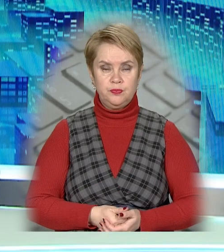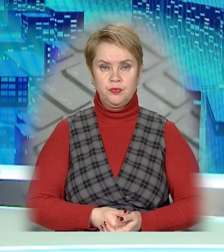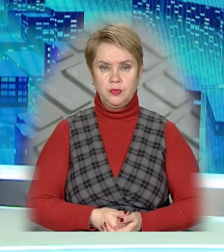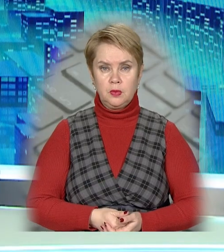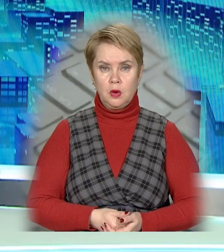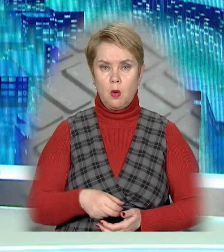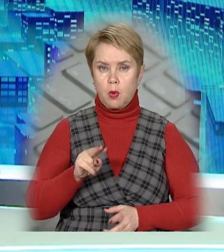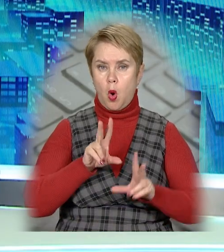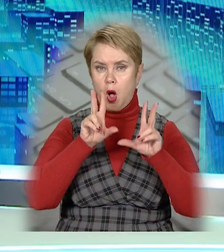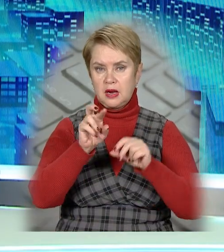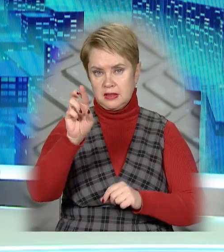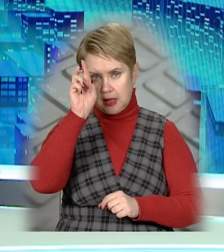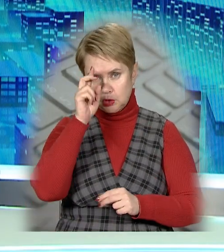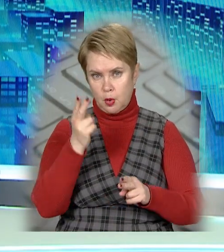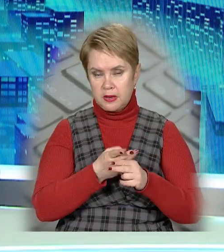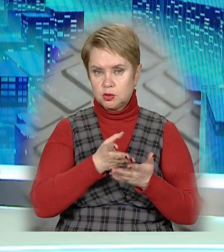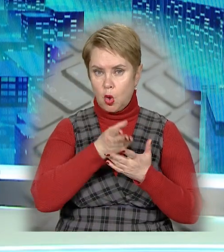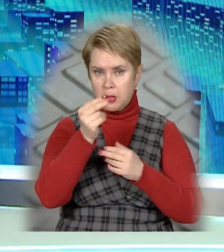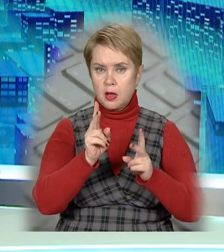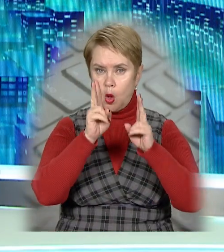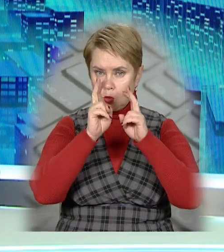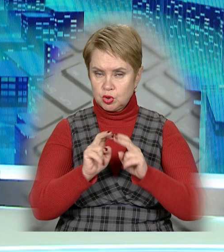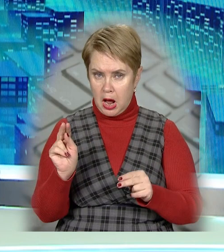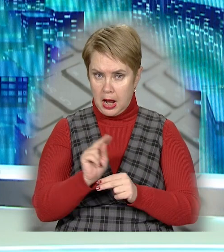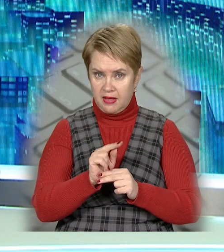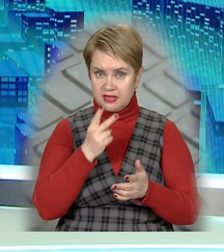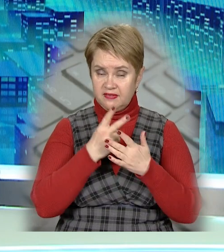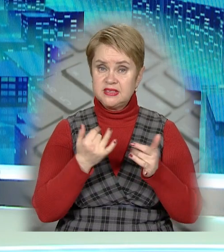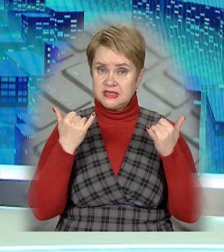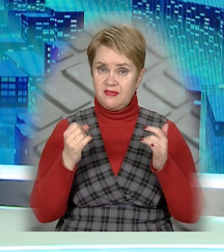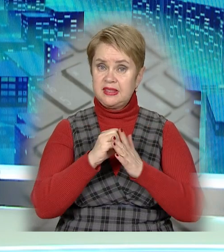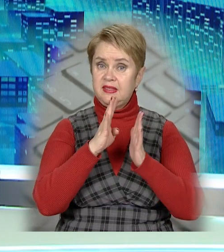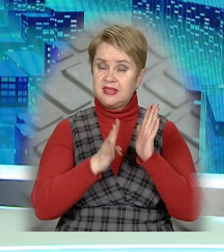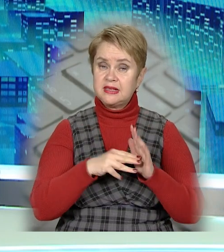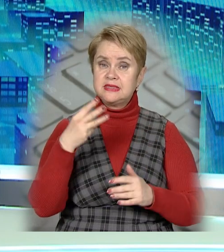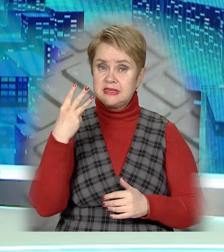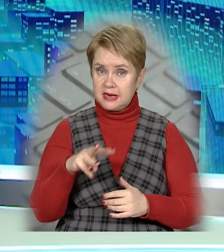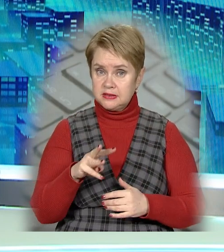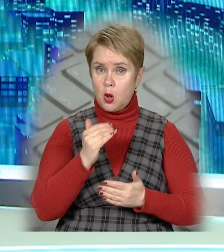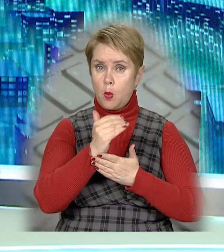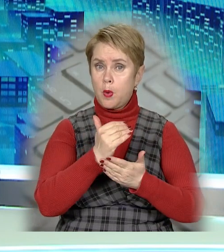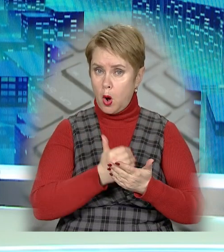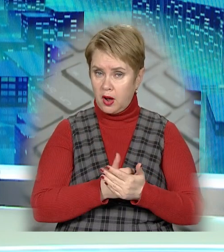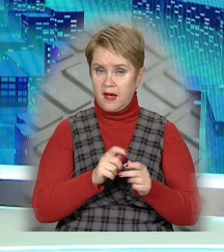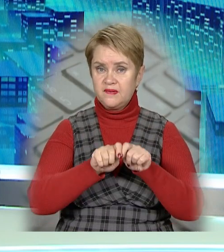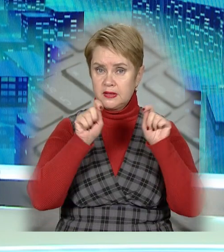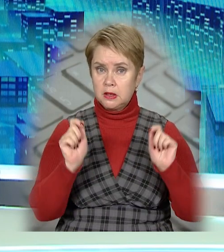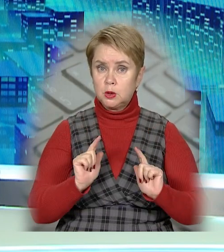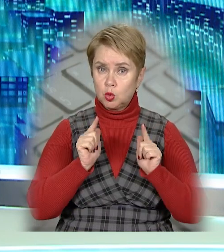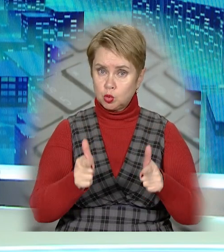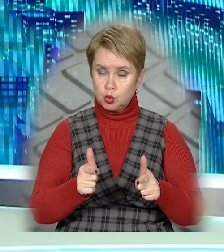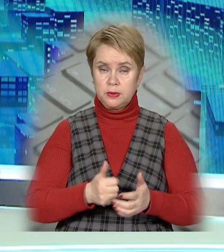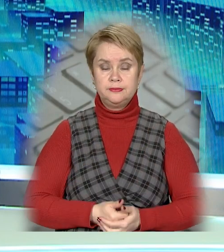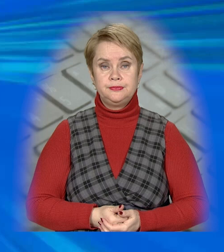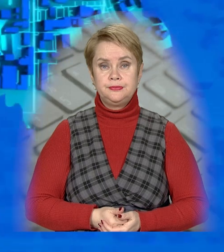Про гарантовані державою безоплатні обстеження та лікування дивіться сьогодні о 19.30 у програмі «Відкритий